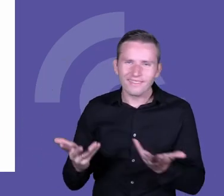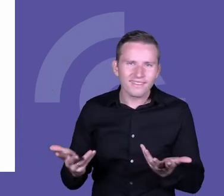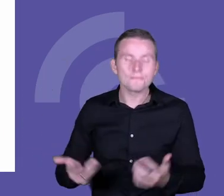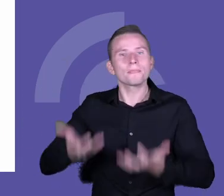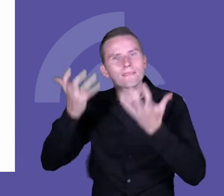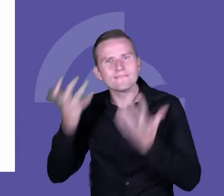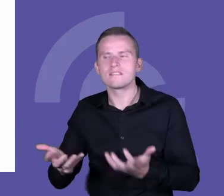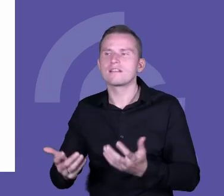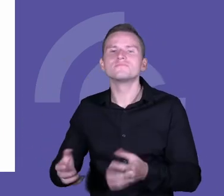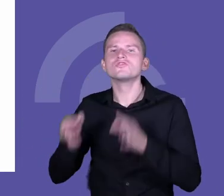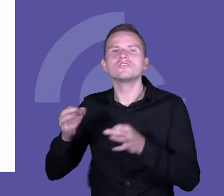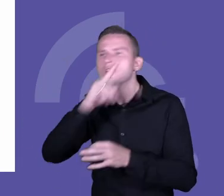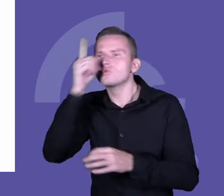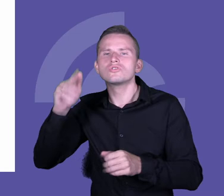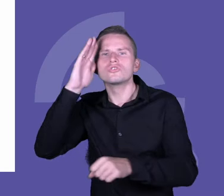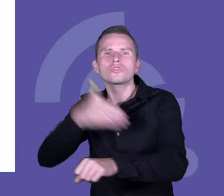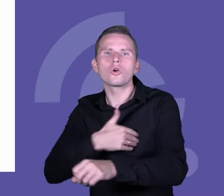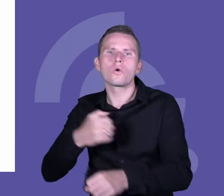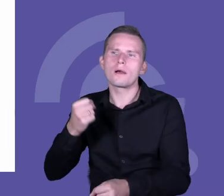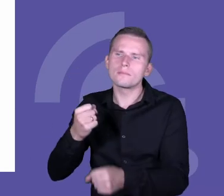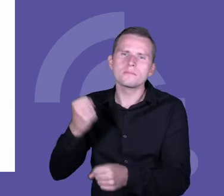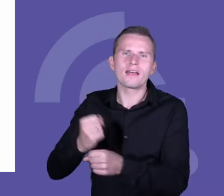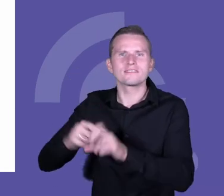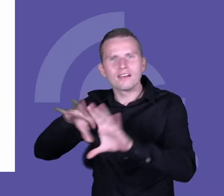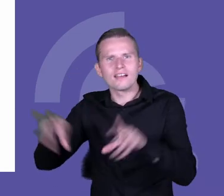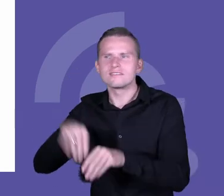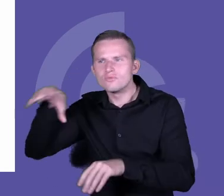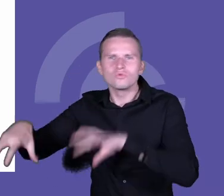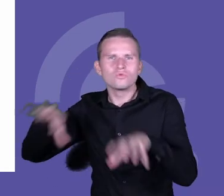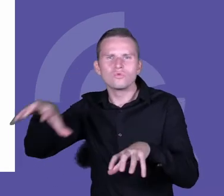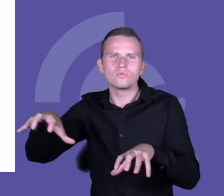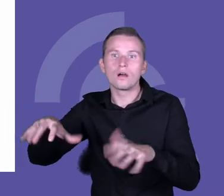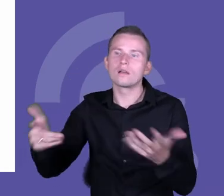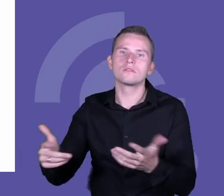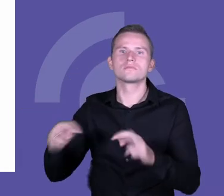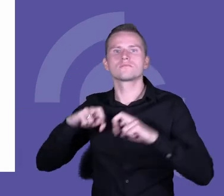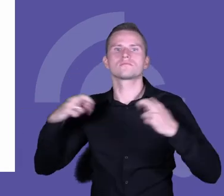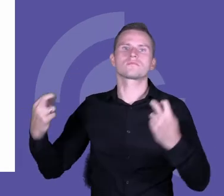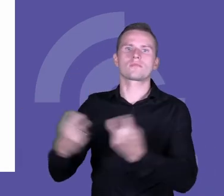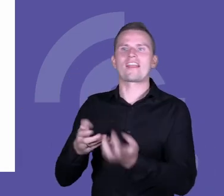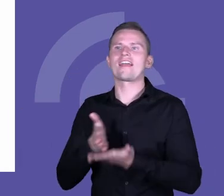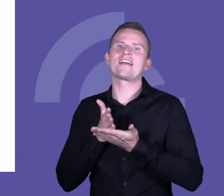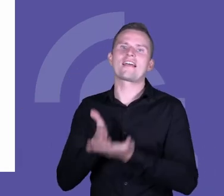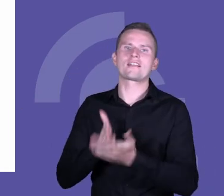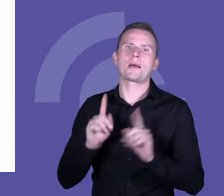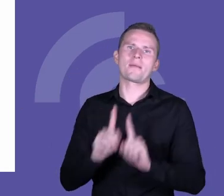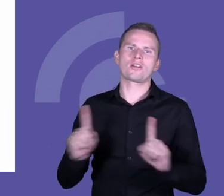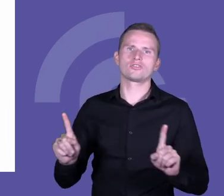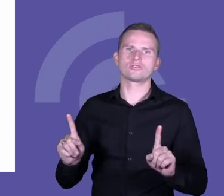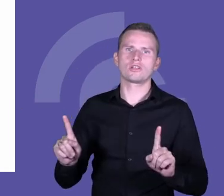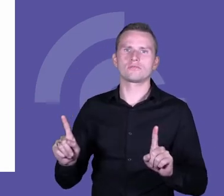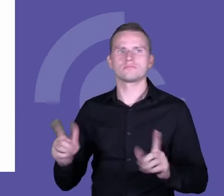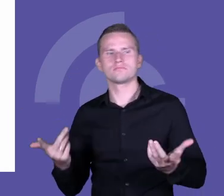zespołach projektowych, roboczych, niż prowadzić takie te straszliwe rady pedagogiczne, gdzie mamy gadającą głowę